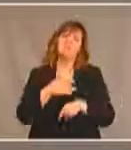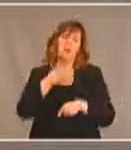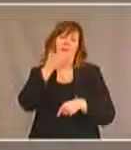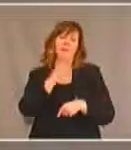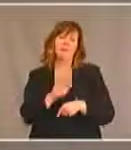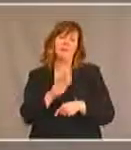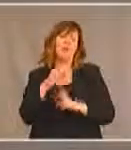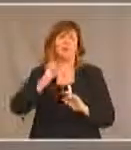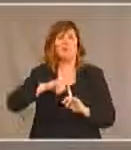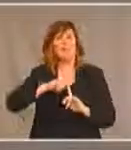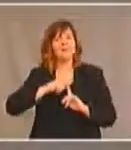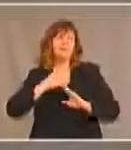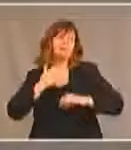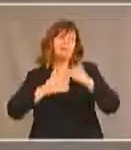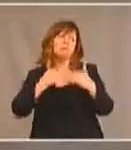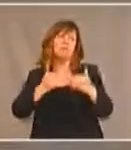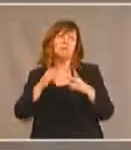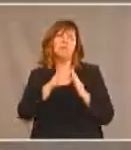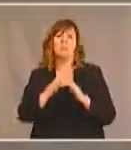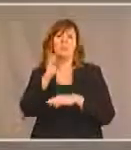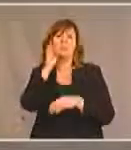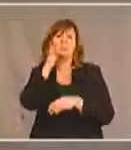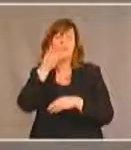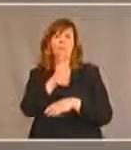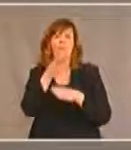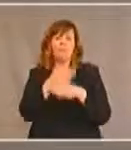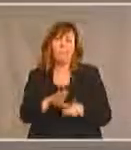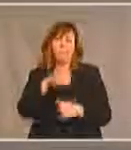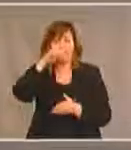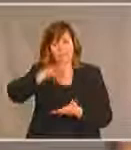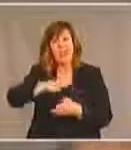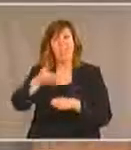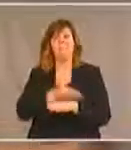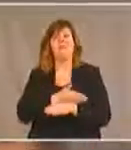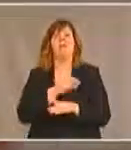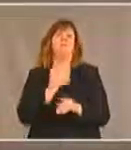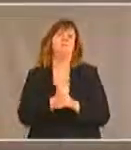procéder dans les communautés autochtones voilà ma réponse merci